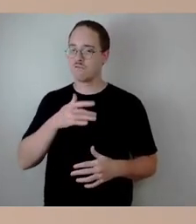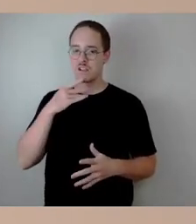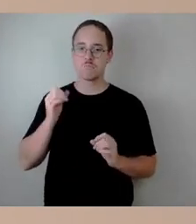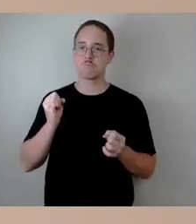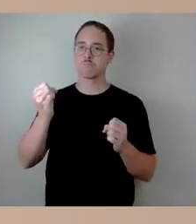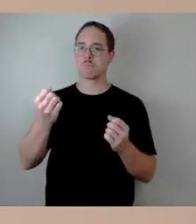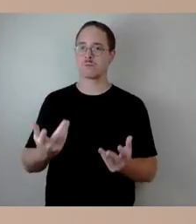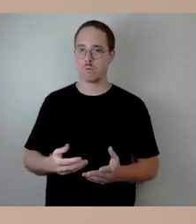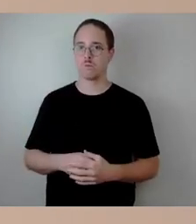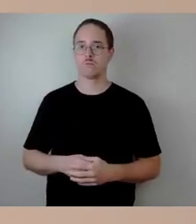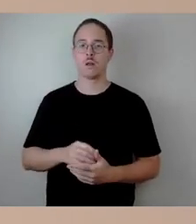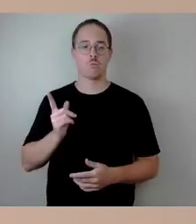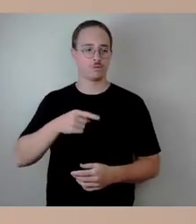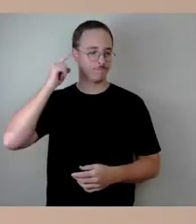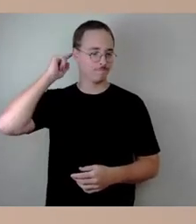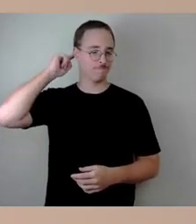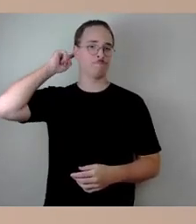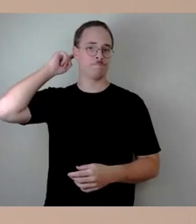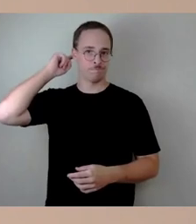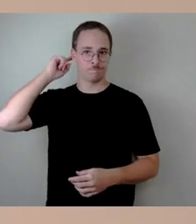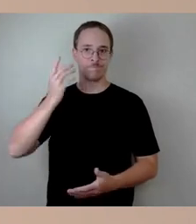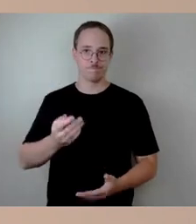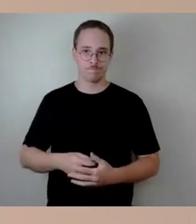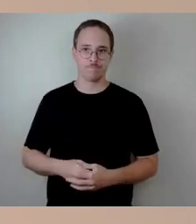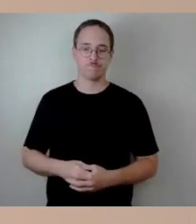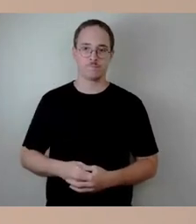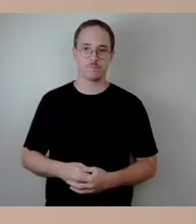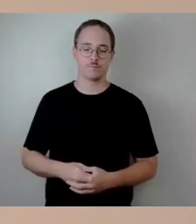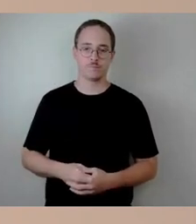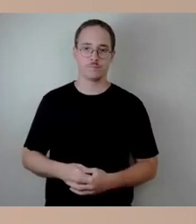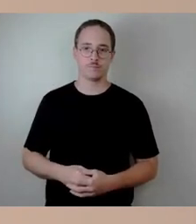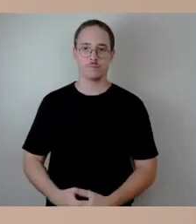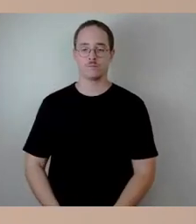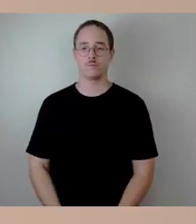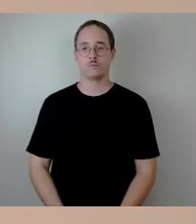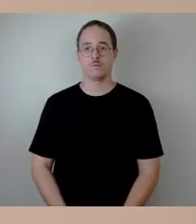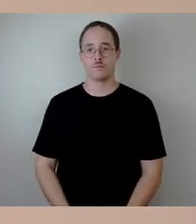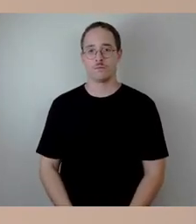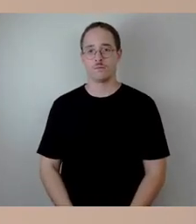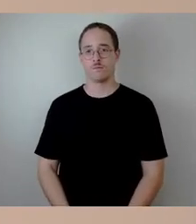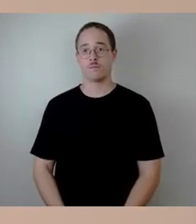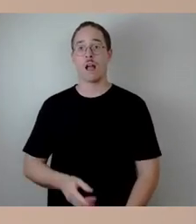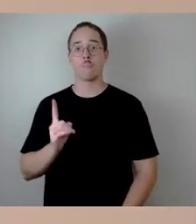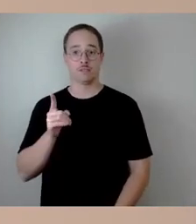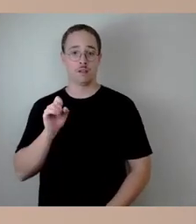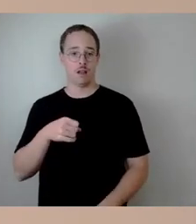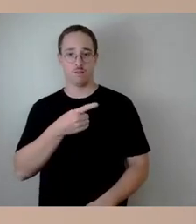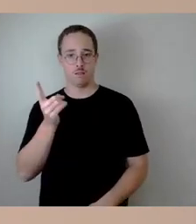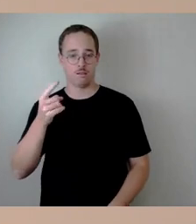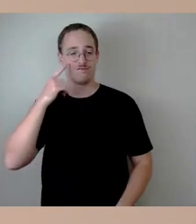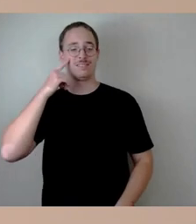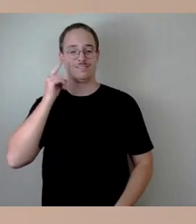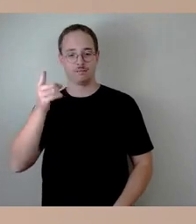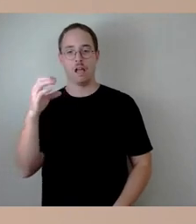Hinterkopf haben. Sie können aber davon ausgehen, dass wir, wenn es um die Carola-Brücke geht,